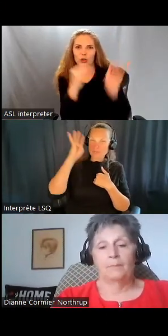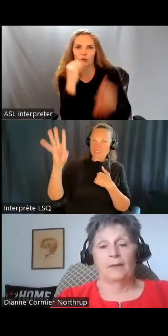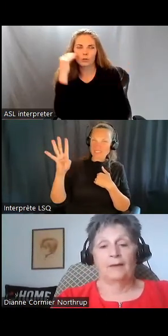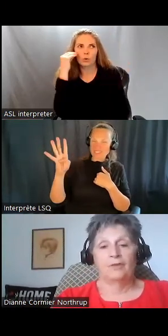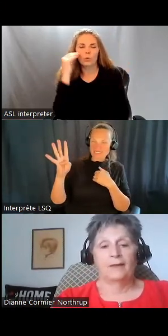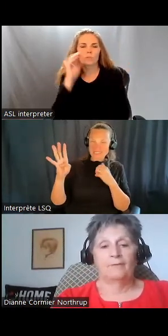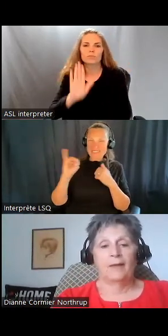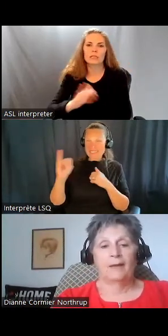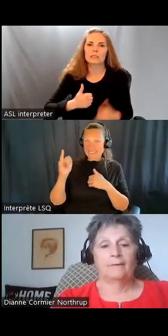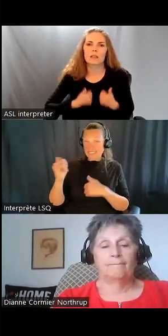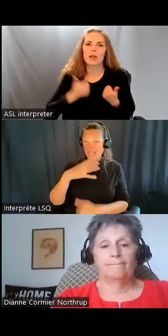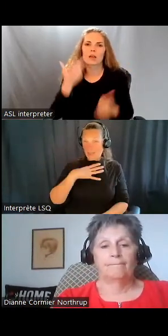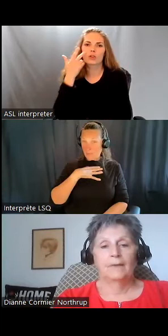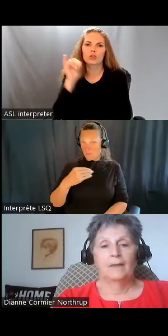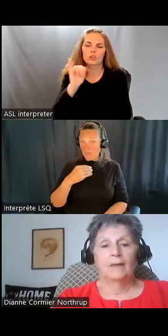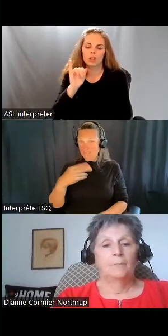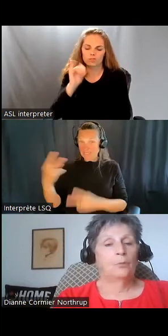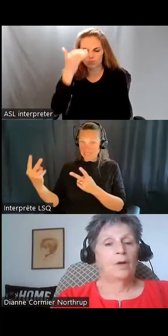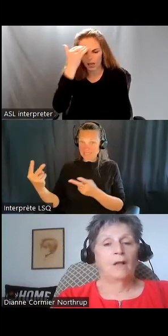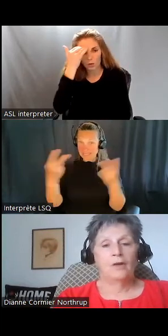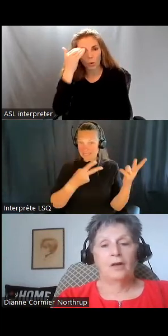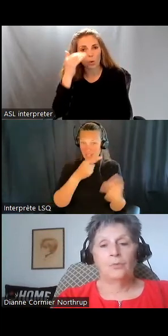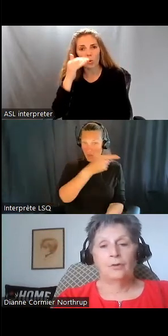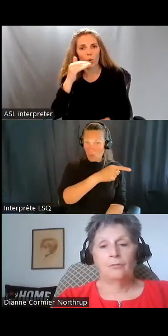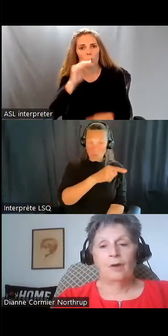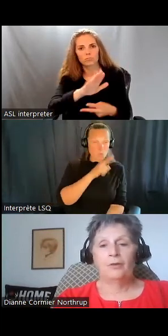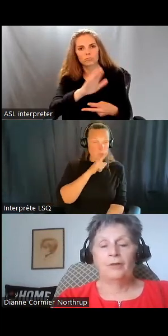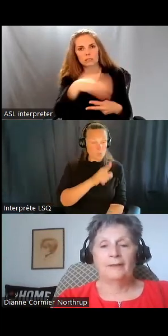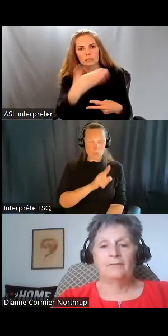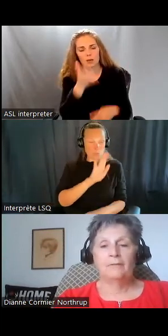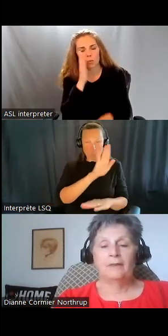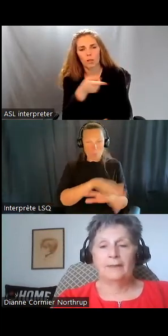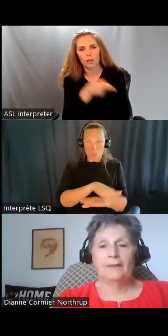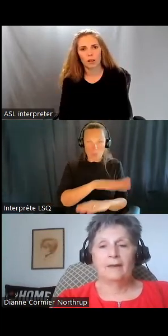S'ils avaient été là, qu ne seraient plus de notre commande.